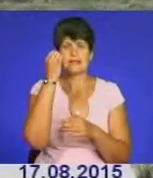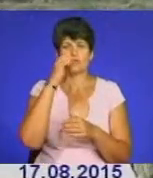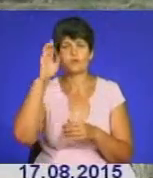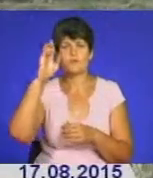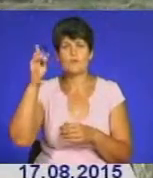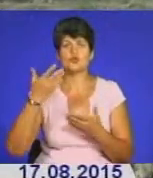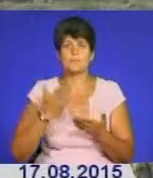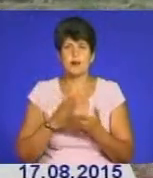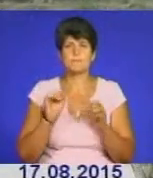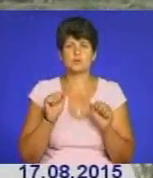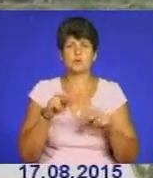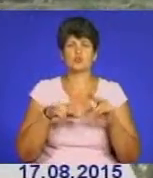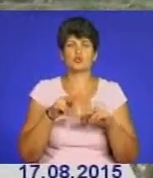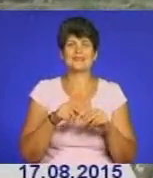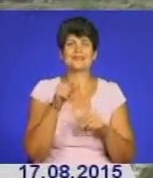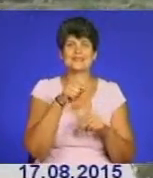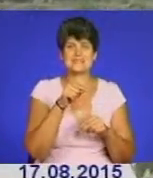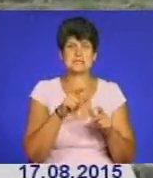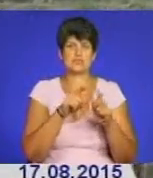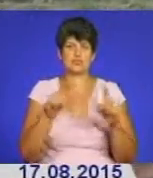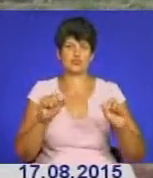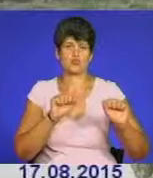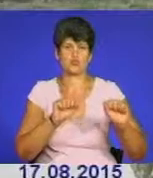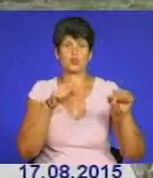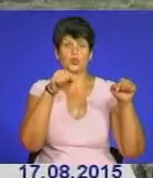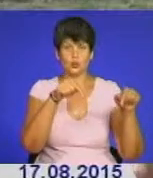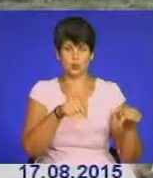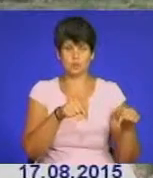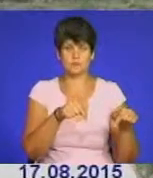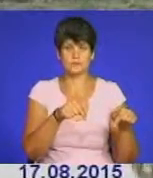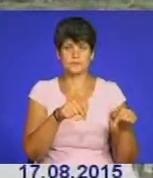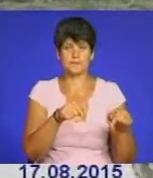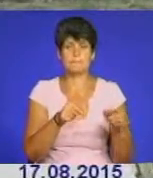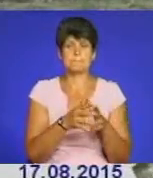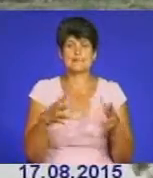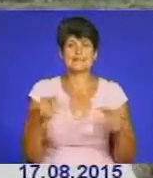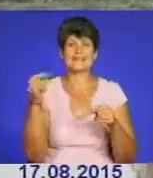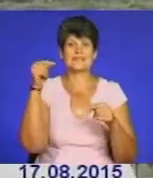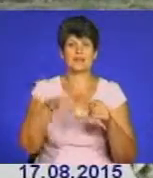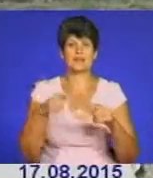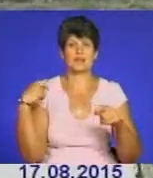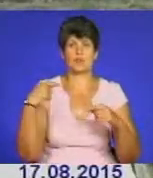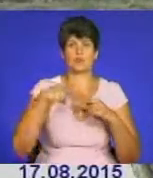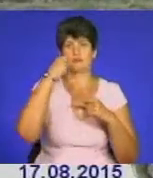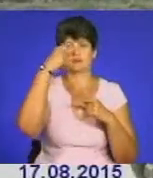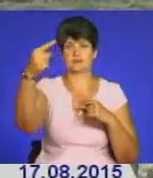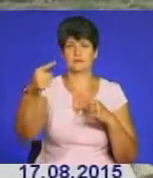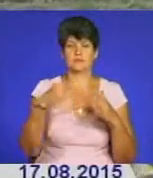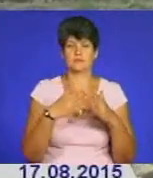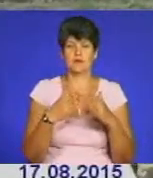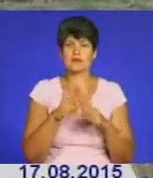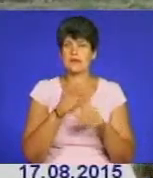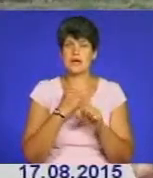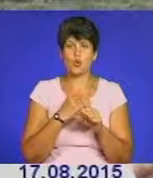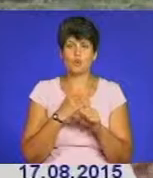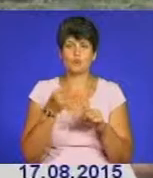збудувавши цю Тернопільську стіну отут, ми можемо говорити про те, що ми не дали можливості просунутися агресору в